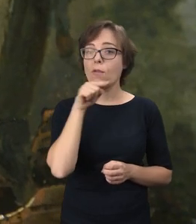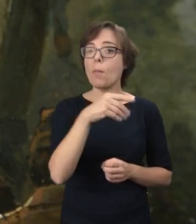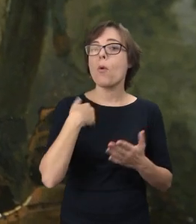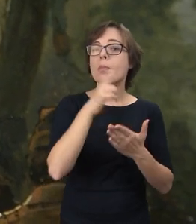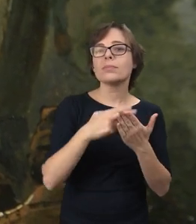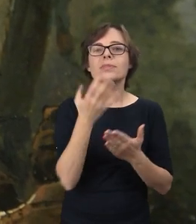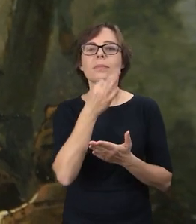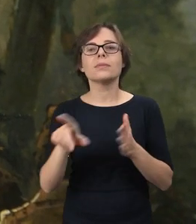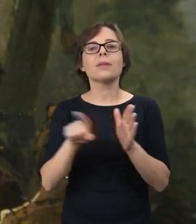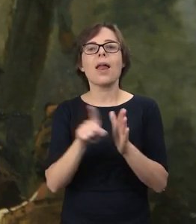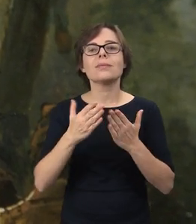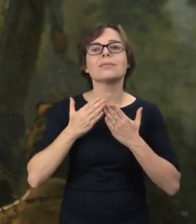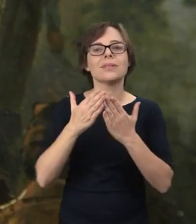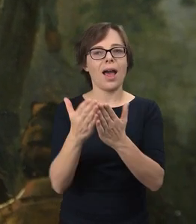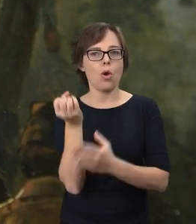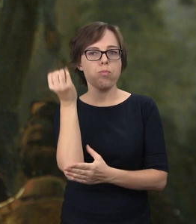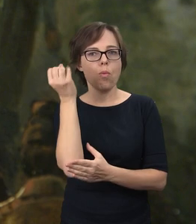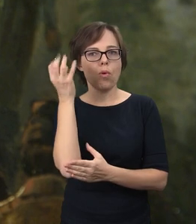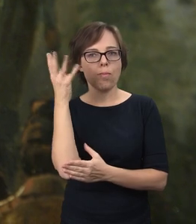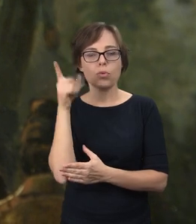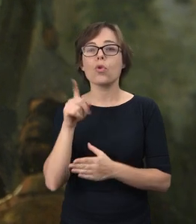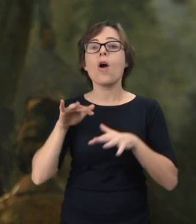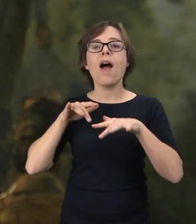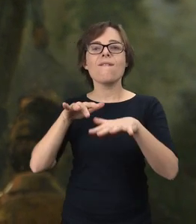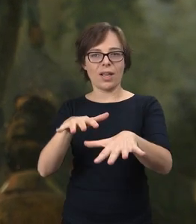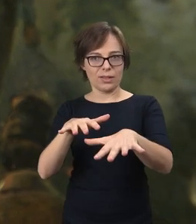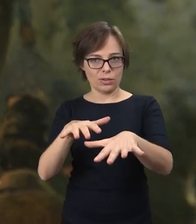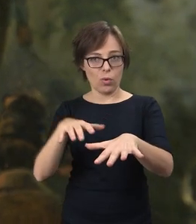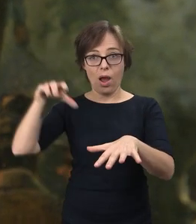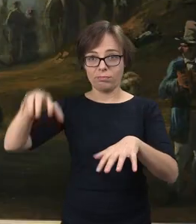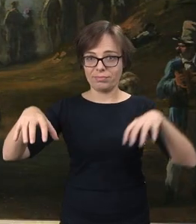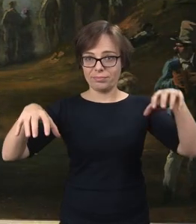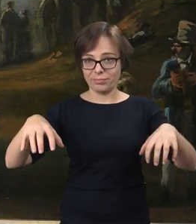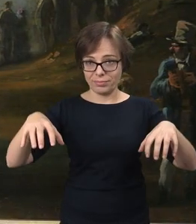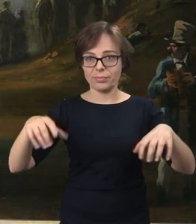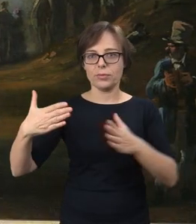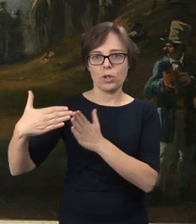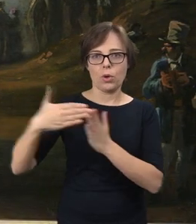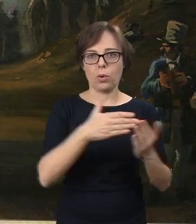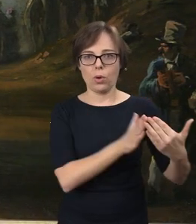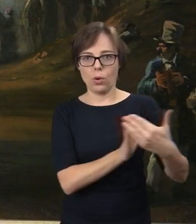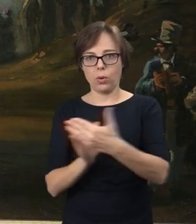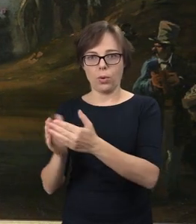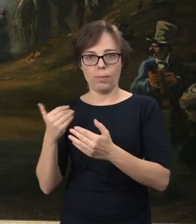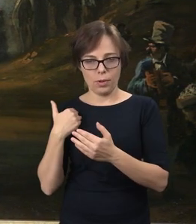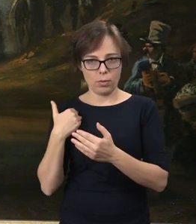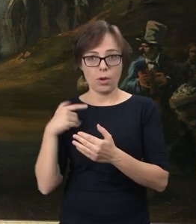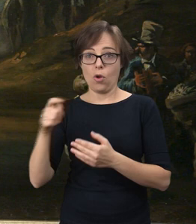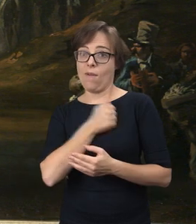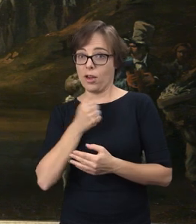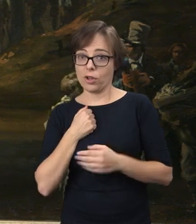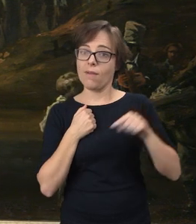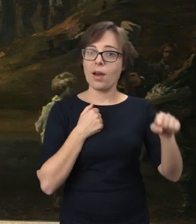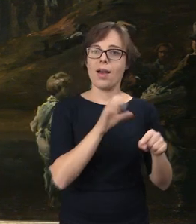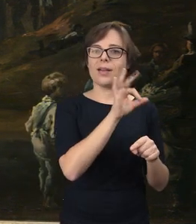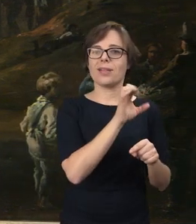wyposażenie statku parowego pływającego po Wiśle. Statki takie pływały pomiędzy Lewobrzeżną Warszawą a Saską Kępą, która